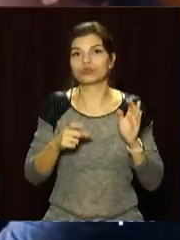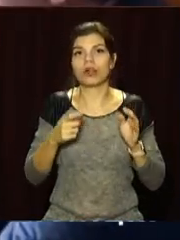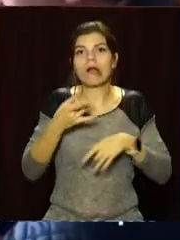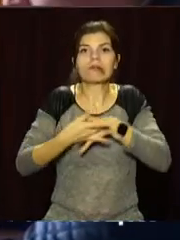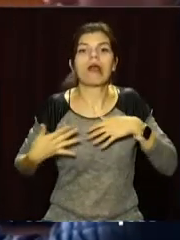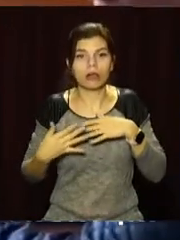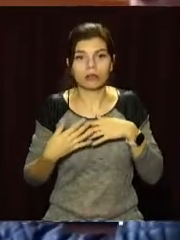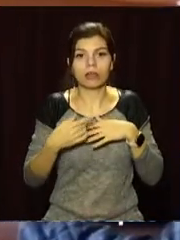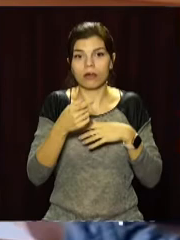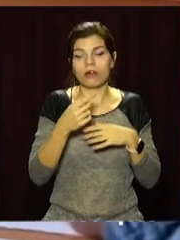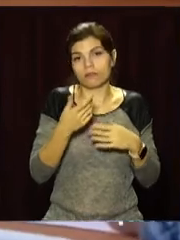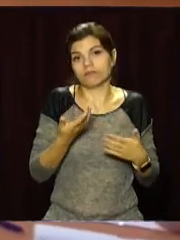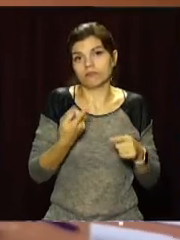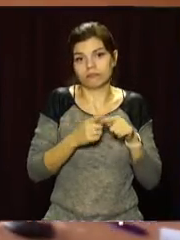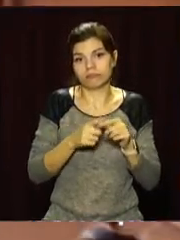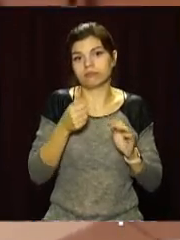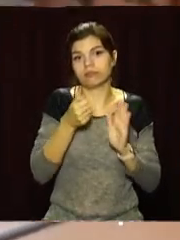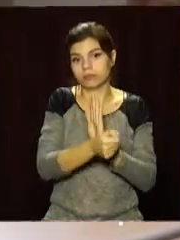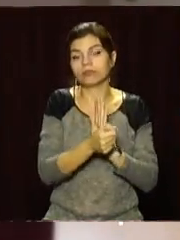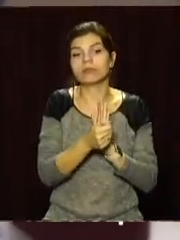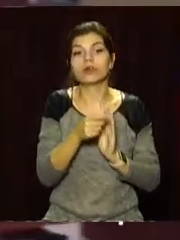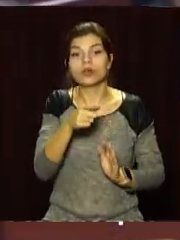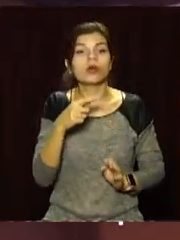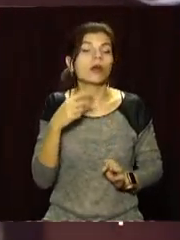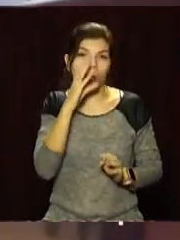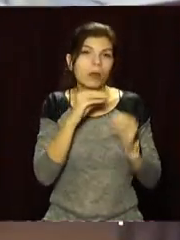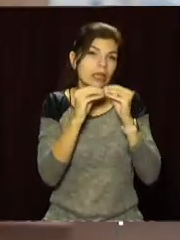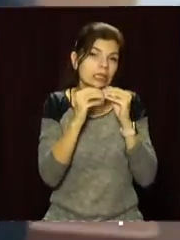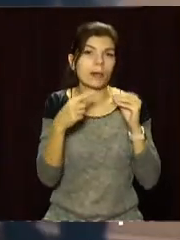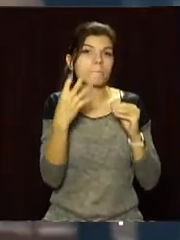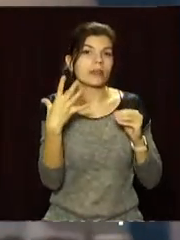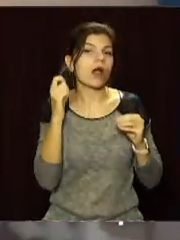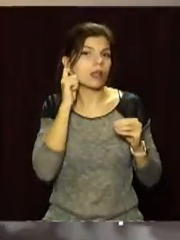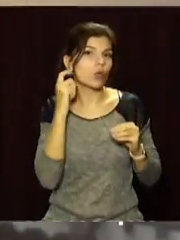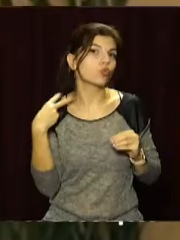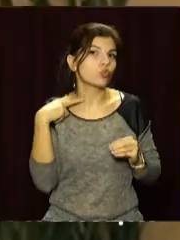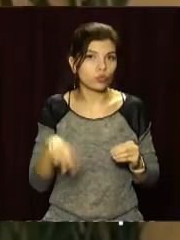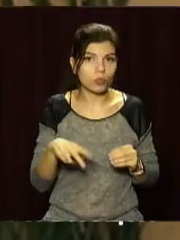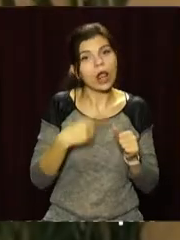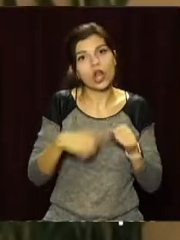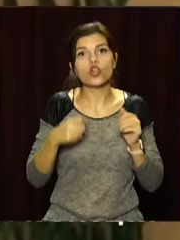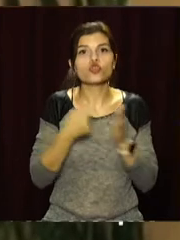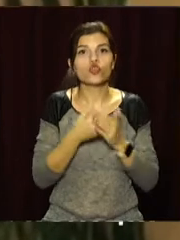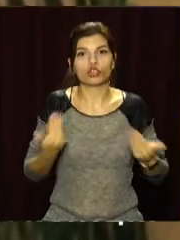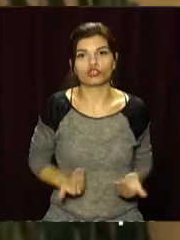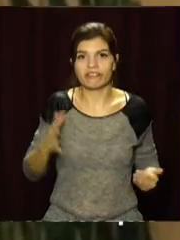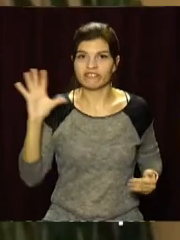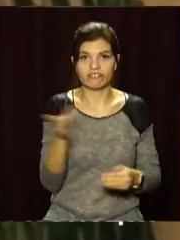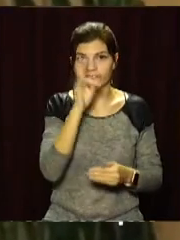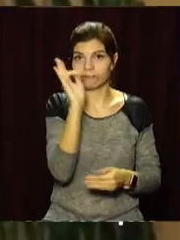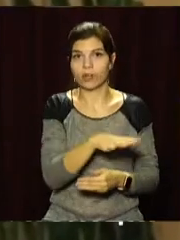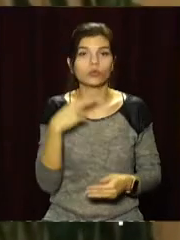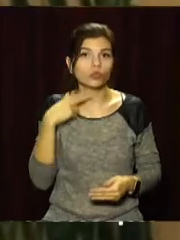вбивство та замах на вбивство нападнику загрожує від 10 до 15 років тюрми або довічне ув'язнення. Наразі